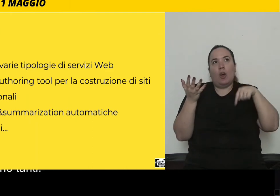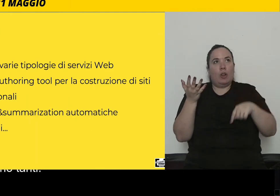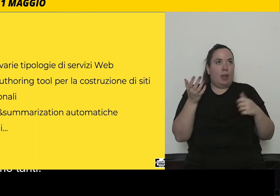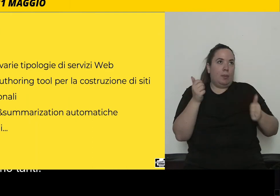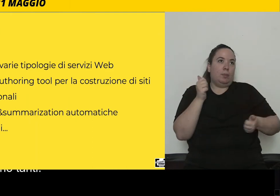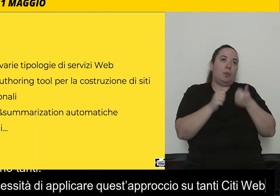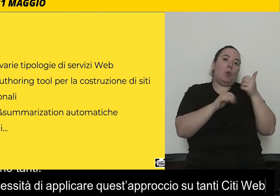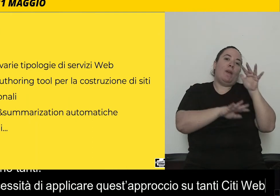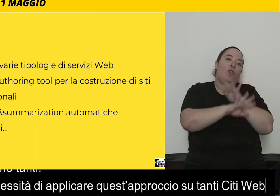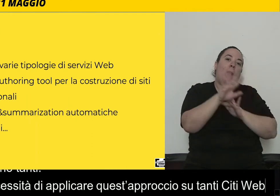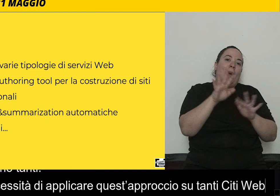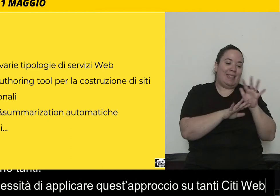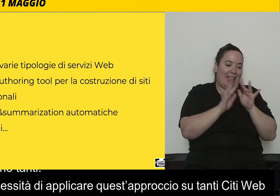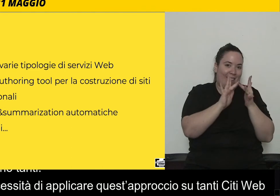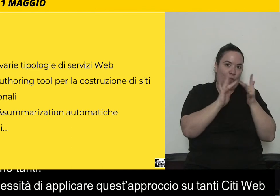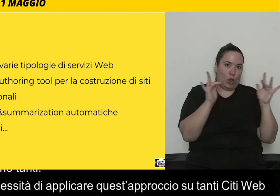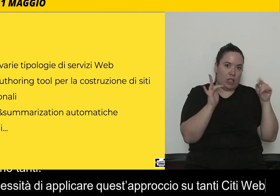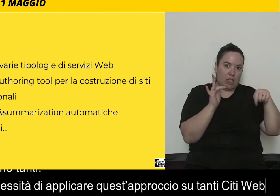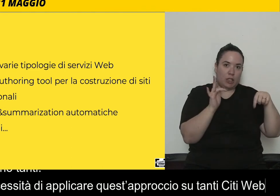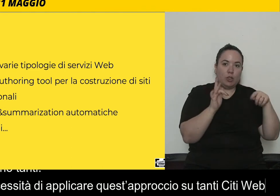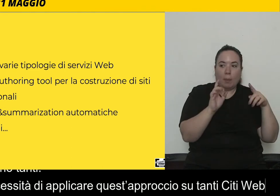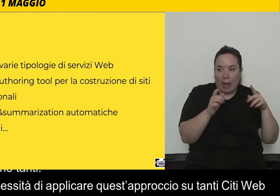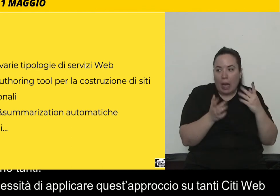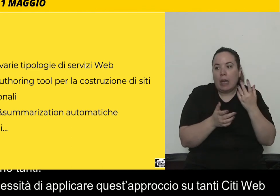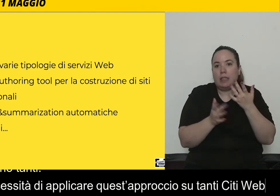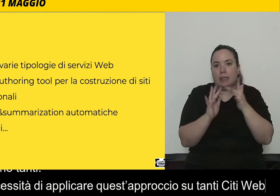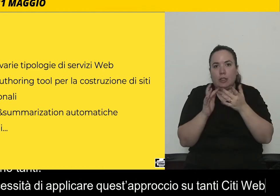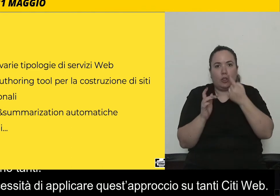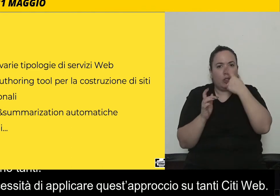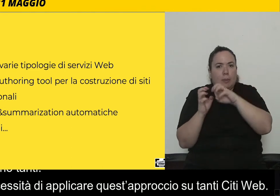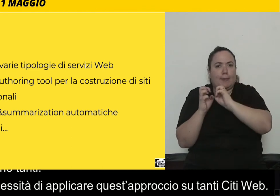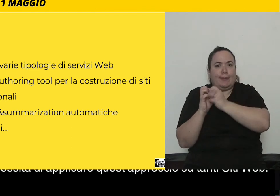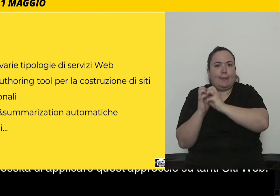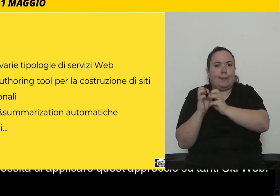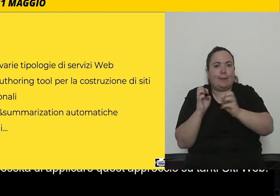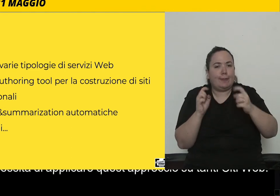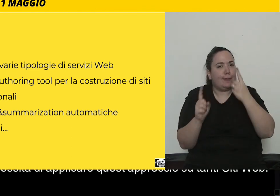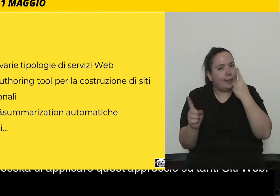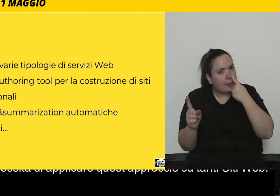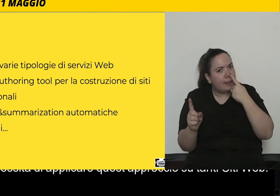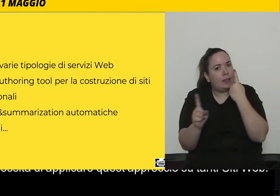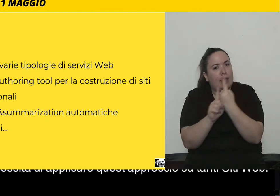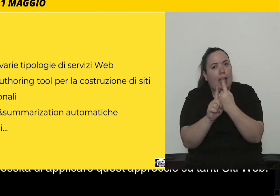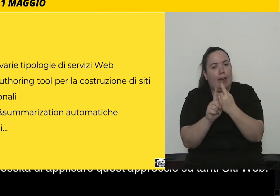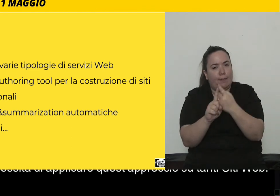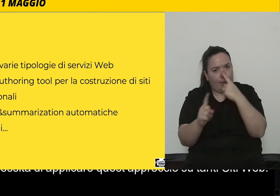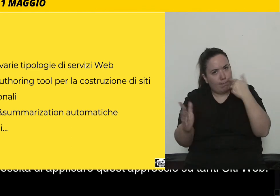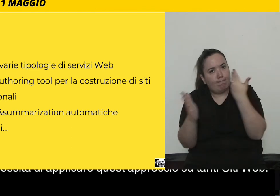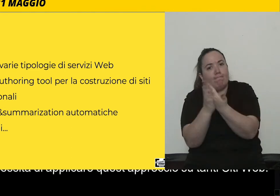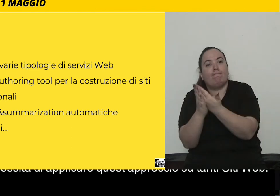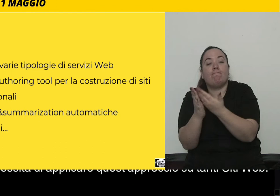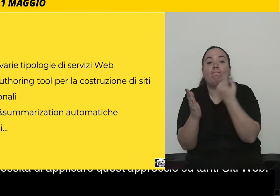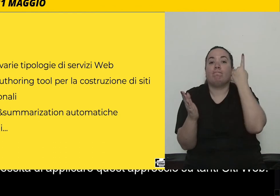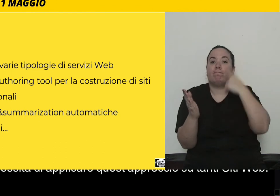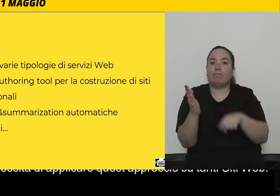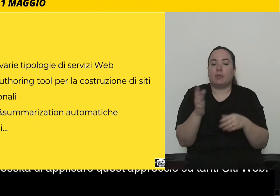informativi, abbiamo bisogno di pensare anche alla costruzione di authoring tool, quindi tool di sviluppo che possano